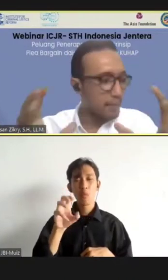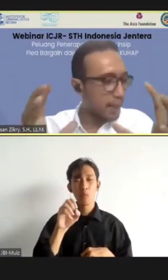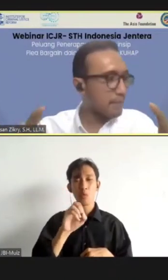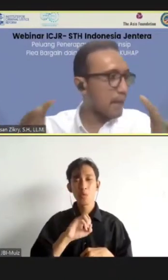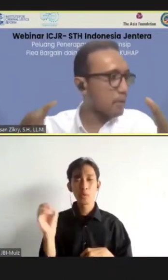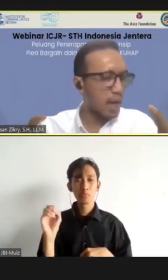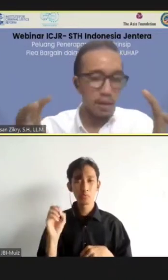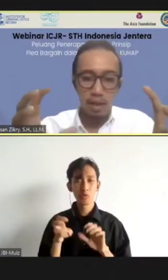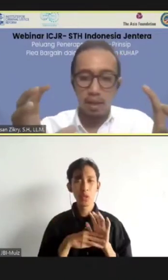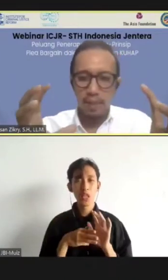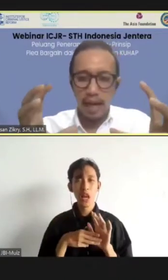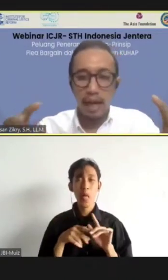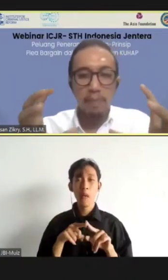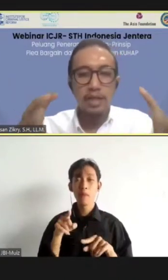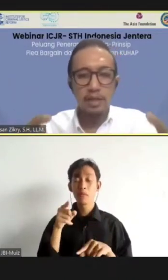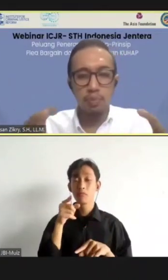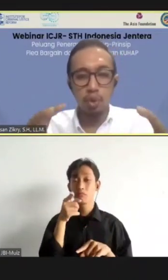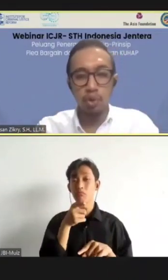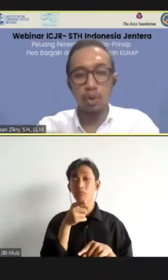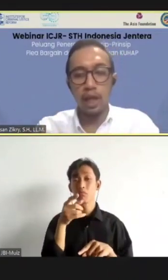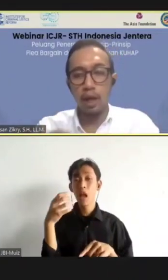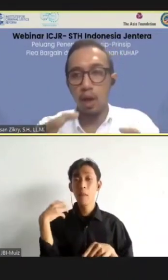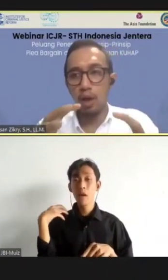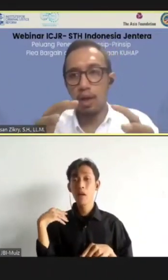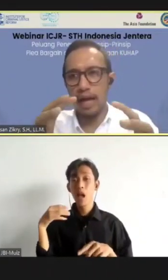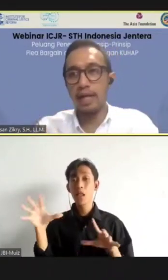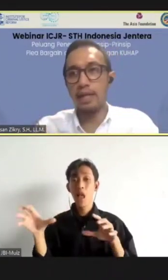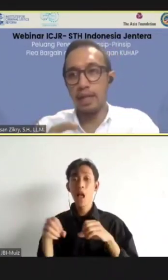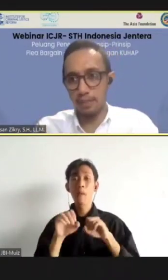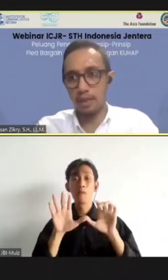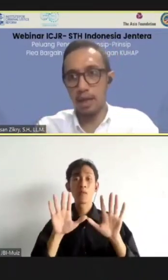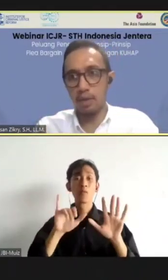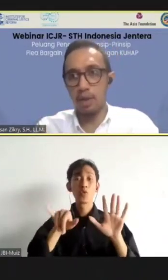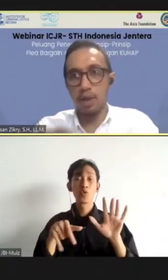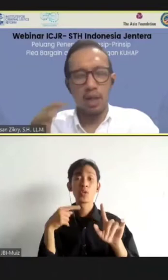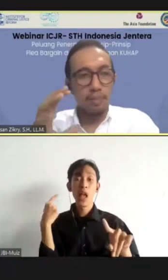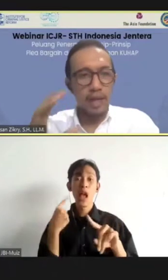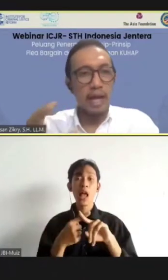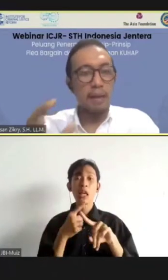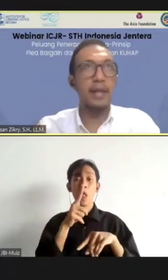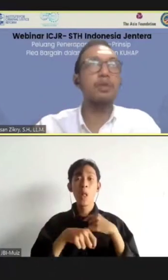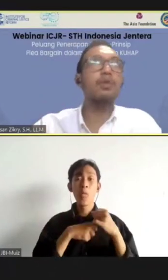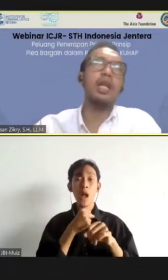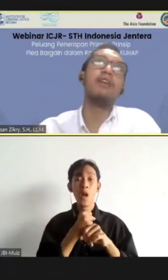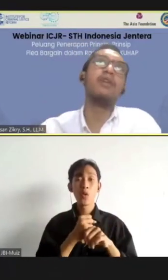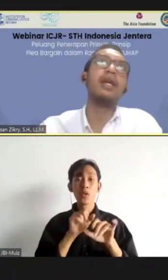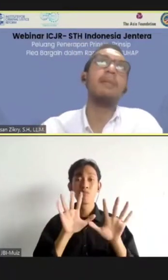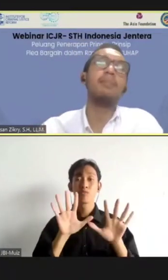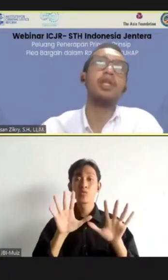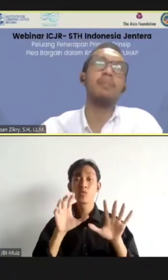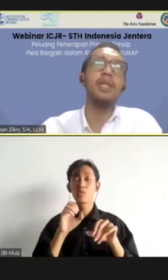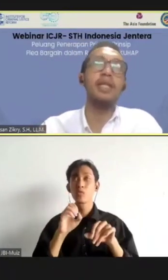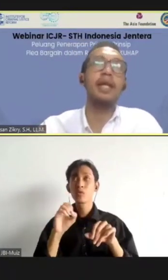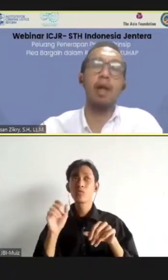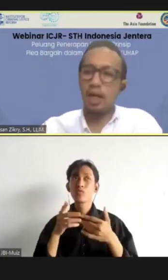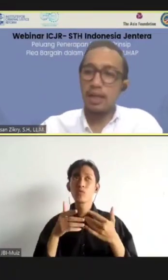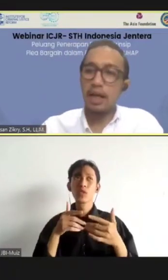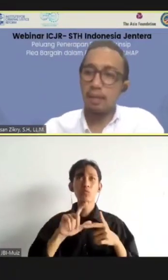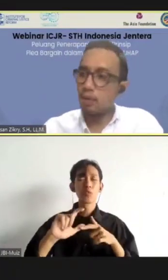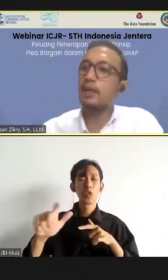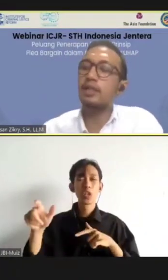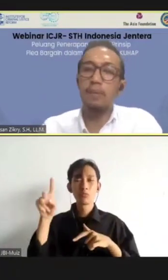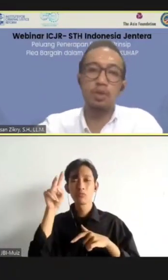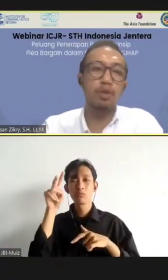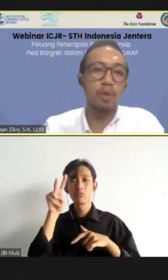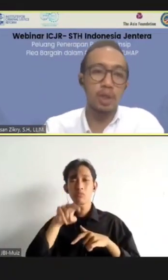Di Amerika, mereka melakukan penangkapan 10 juta kali dalam setahun. Penangkapan itu selevel dengan proses penyidikan. Orang